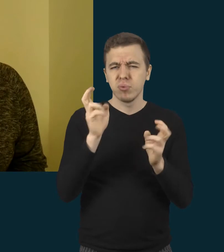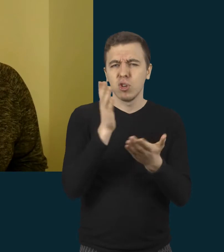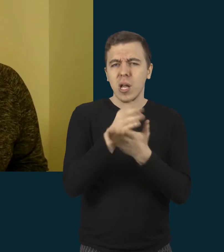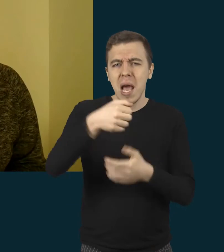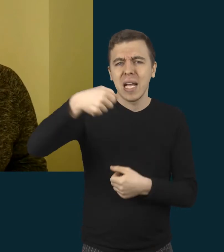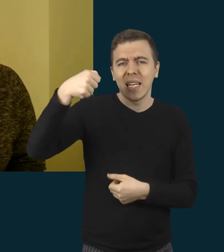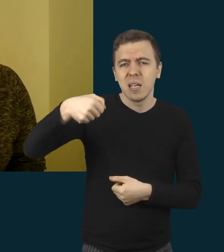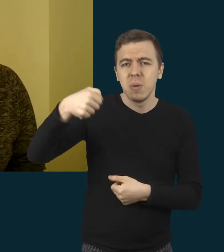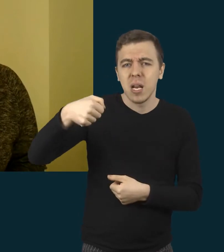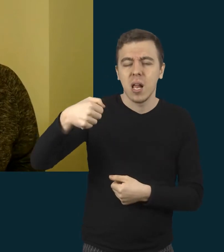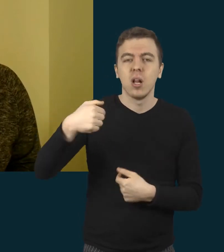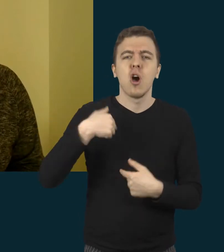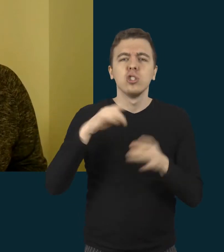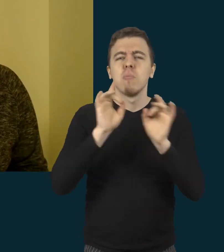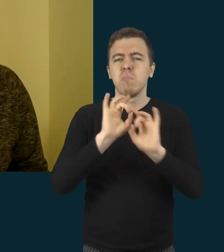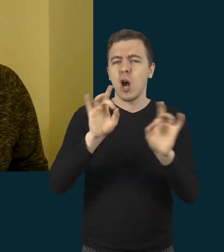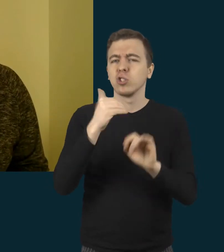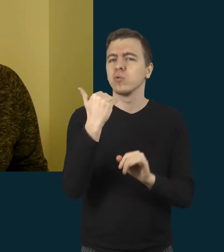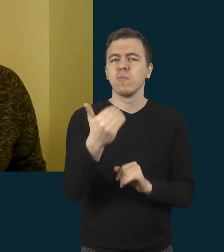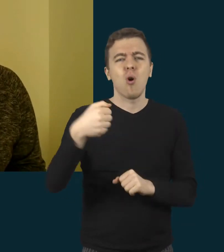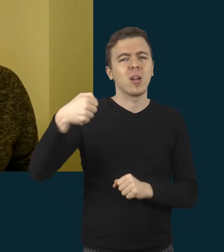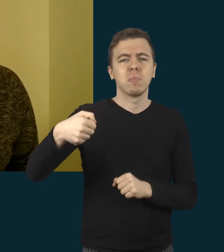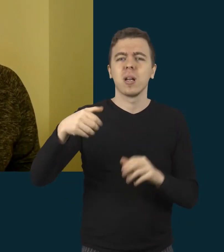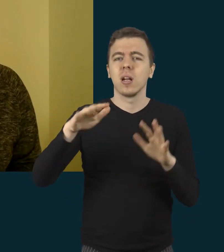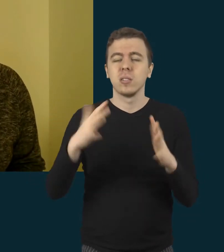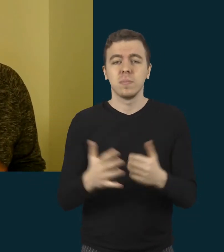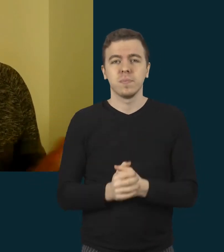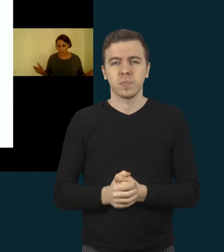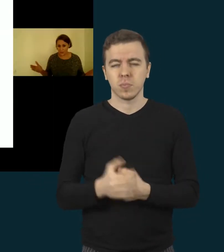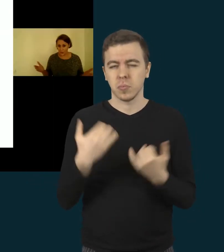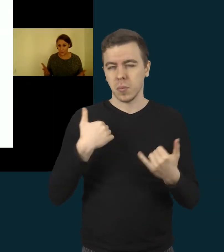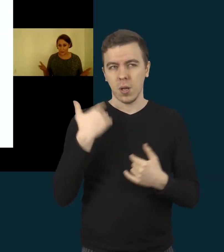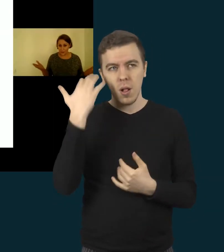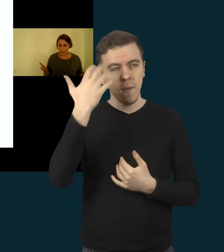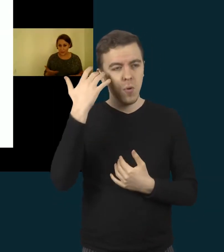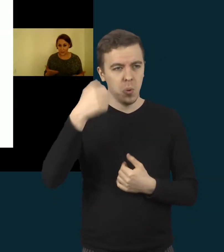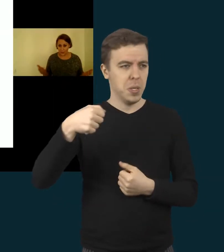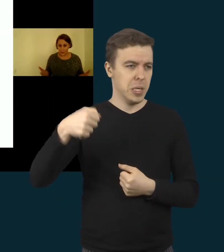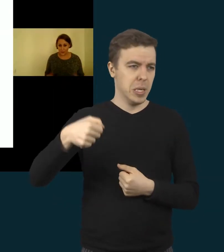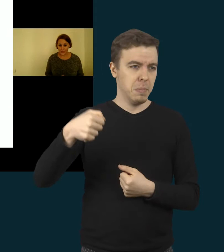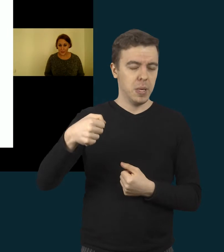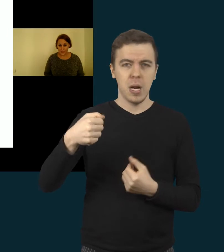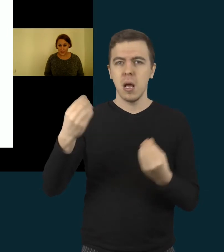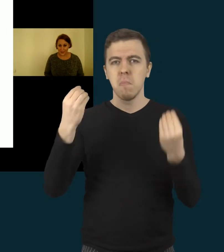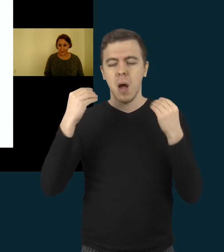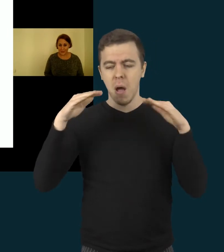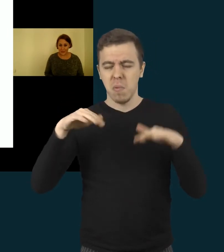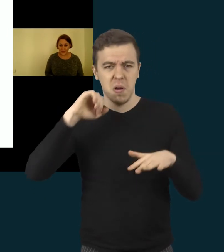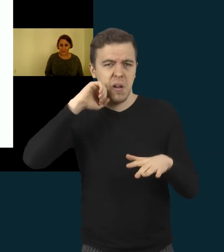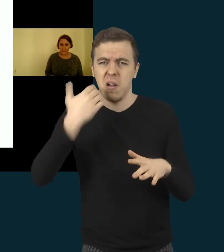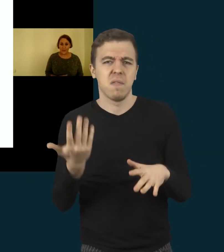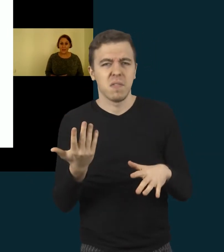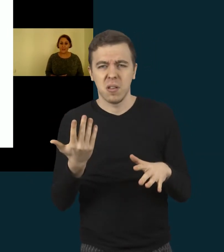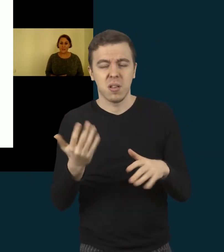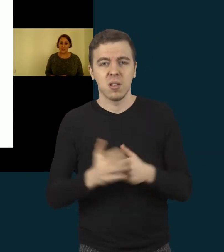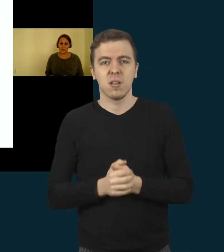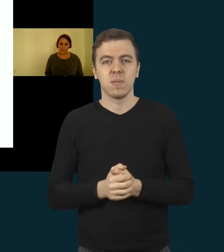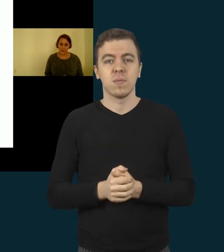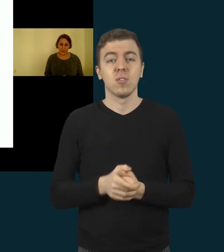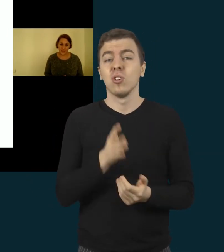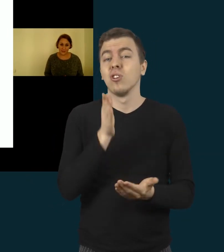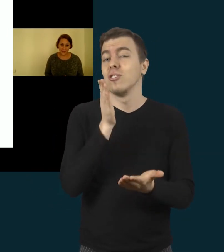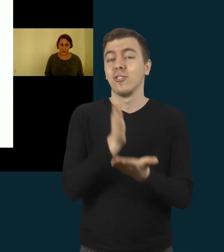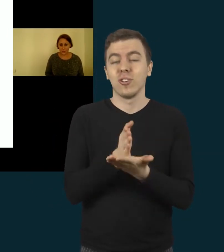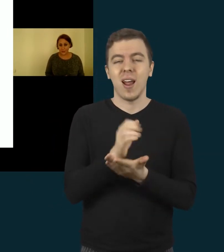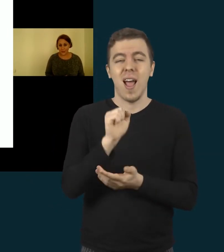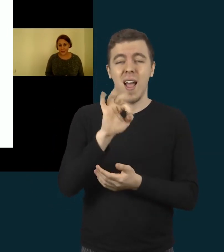Ir paaiškysiu, kas yra tas kibirėlės, dabar galvojot, ką čia su tokiu pamokos metu galima veikti. Tai iš tiesų yra